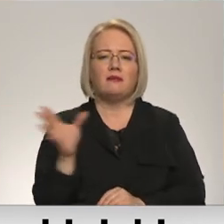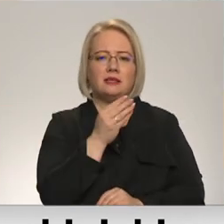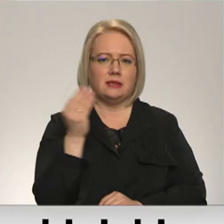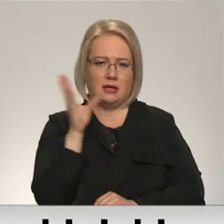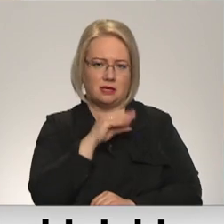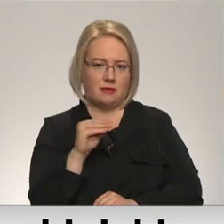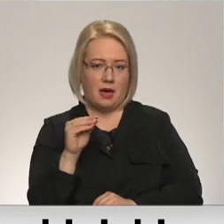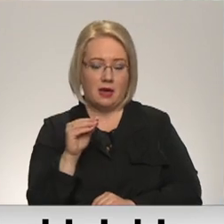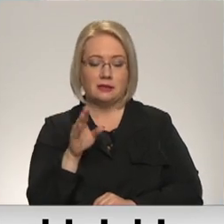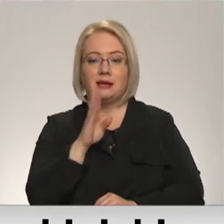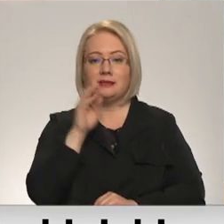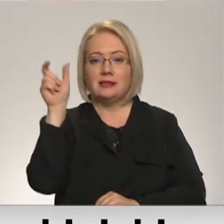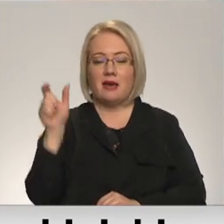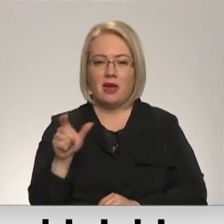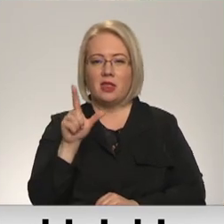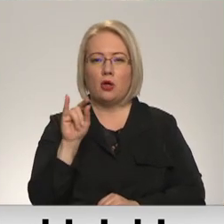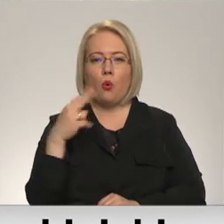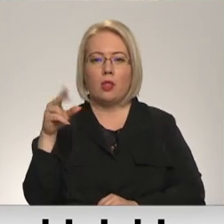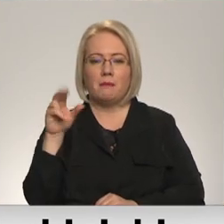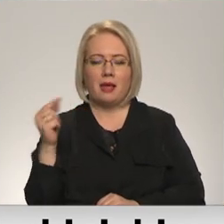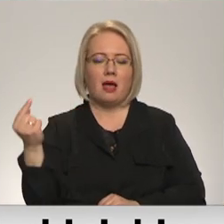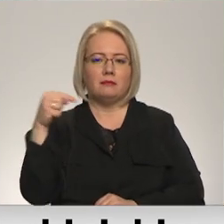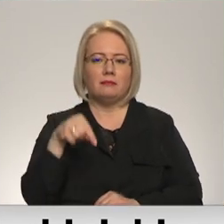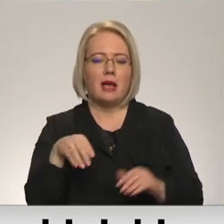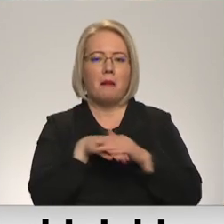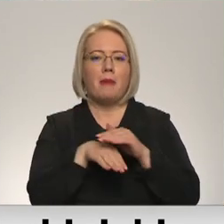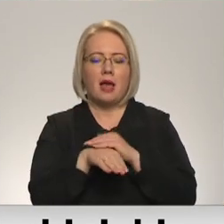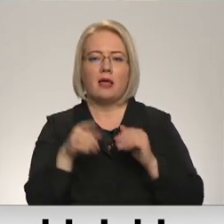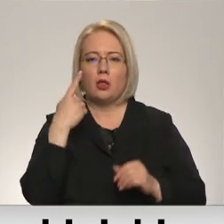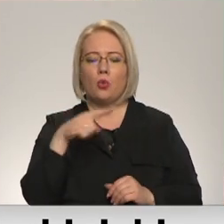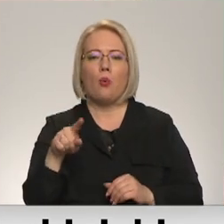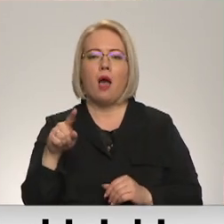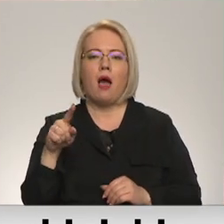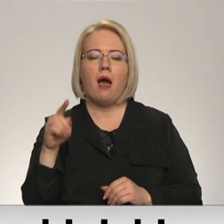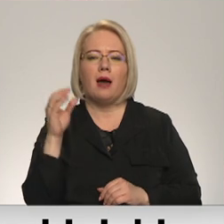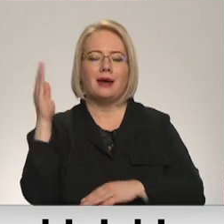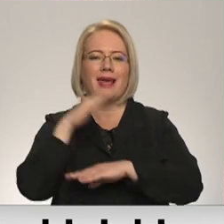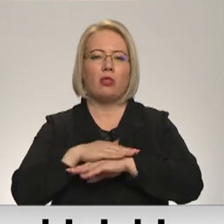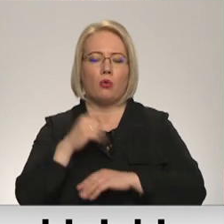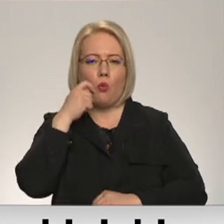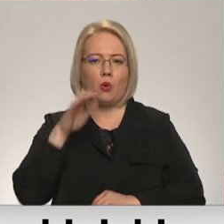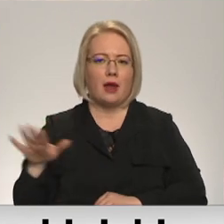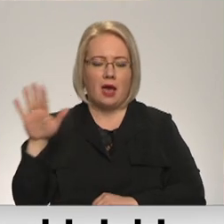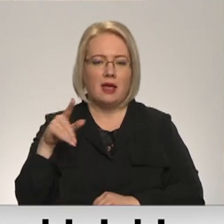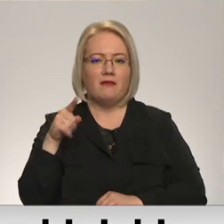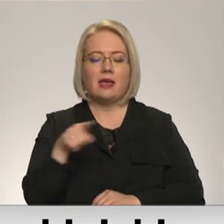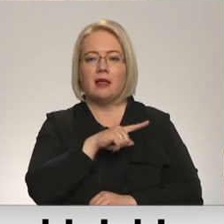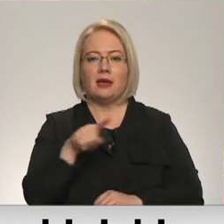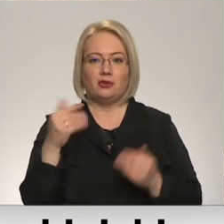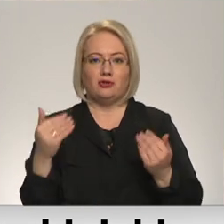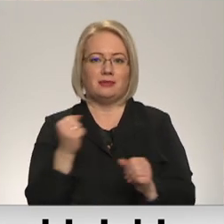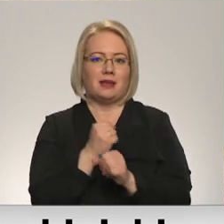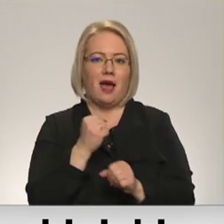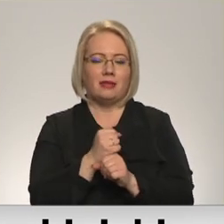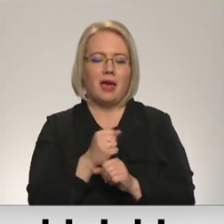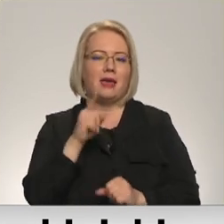Irina un Ludmila Latvijā iebrauc šundēļ kā bēglas no rietumukrājums. Irina līdz šim strādājas pašvaldības jaunatnes lietu departamentā